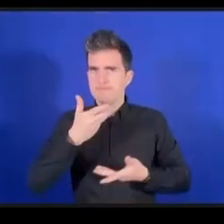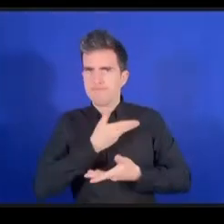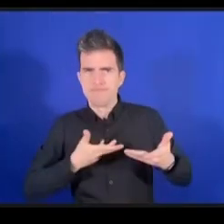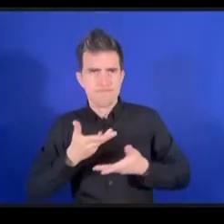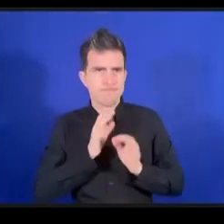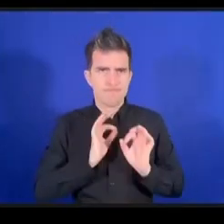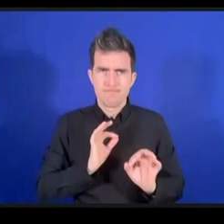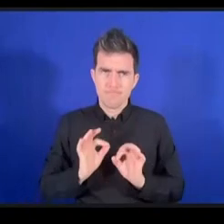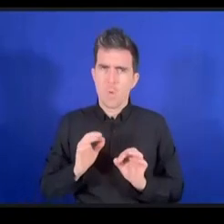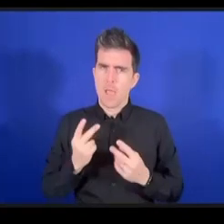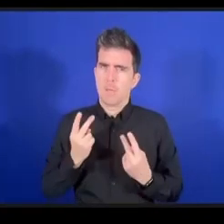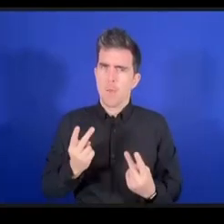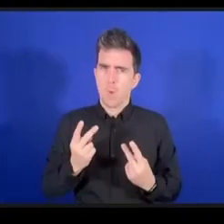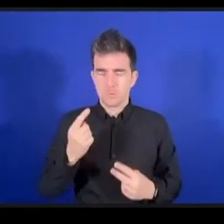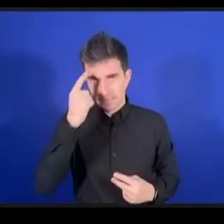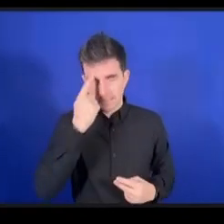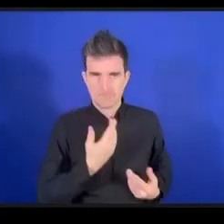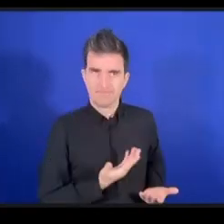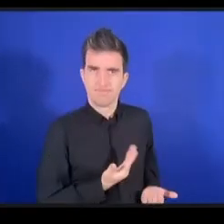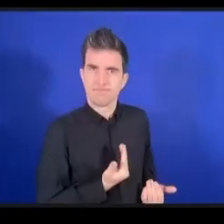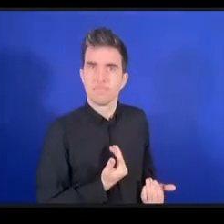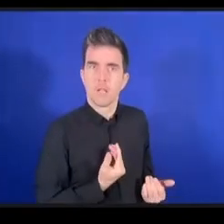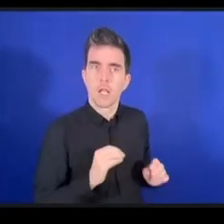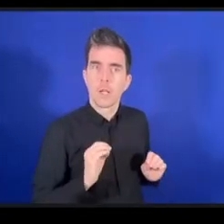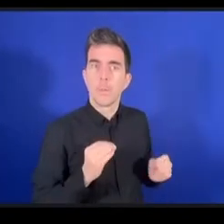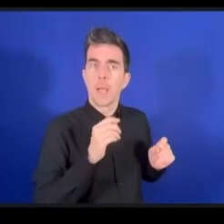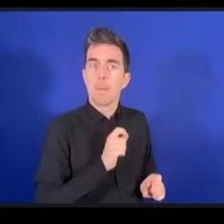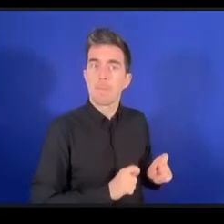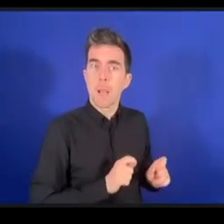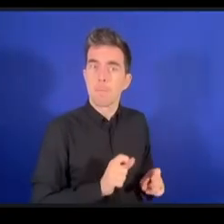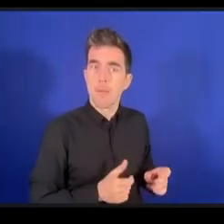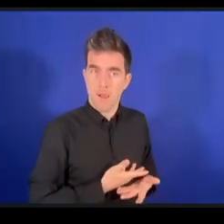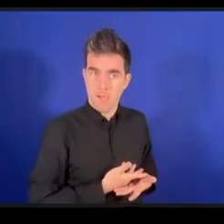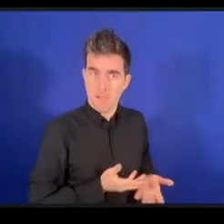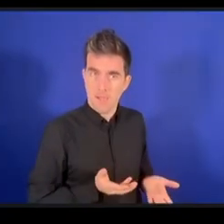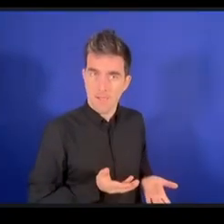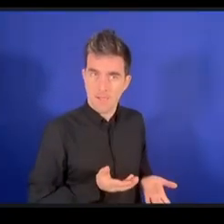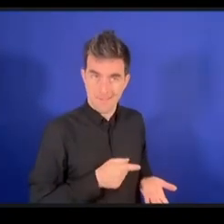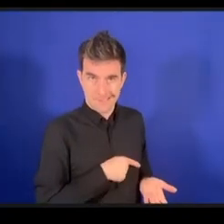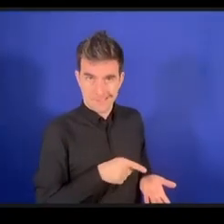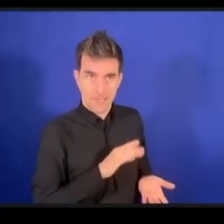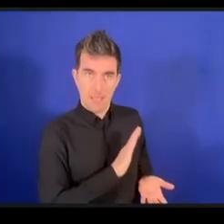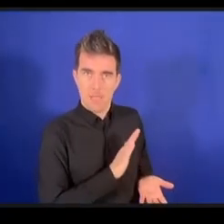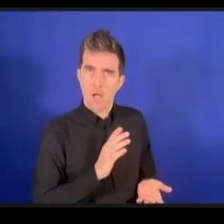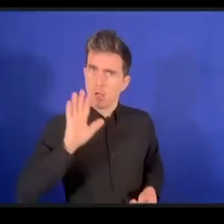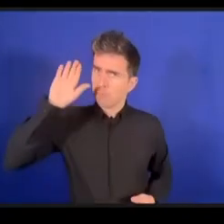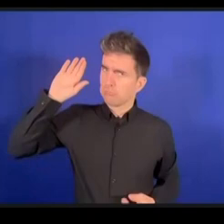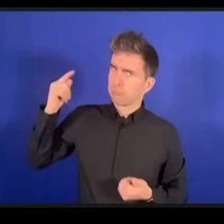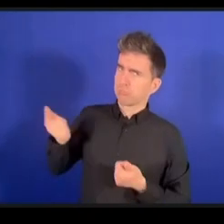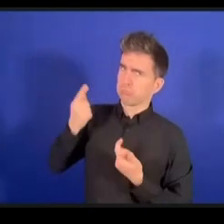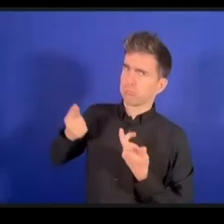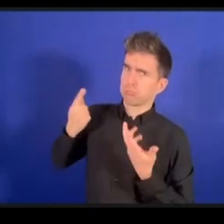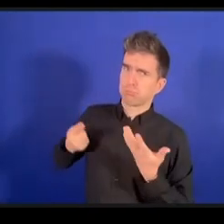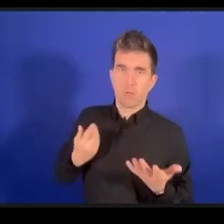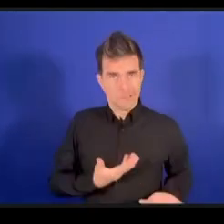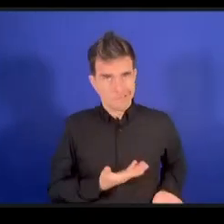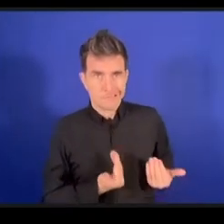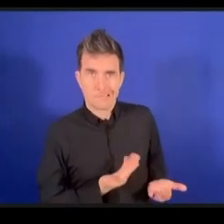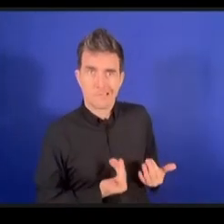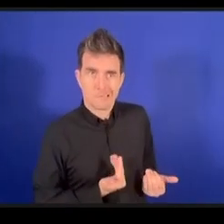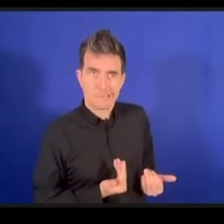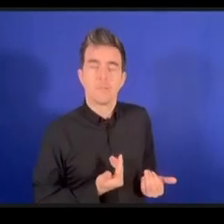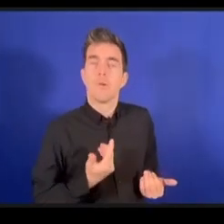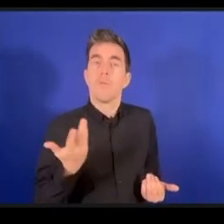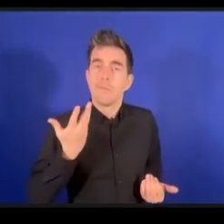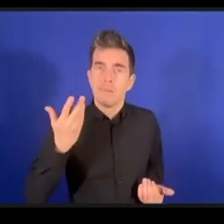أن نضمن الصوات الشبان في هذا الاتفاق الرقمي العالمي